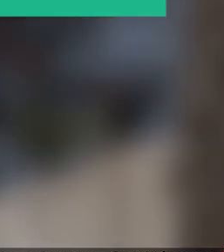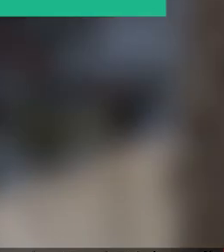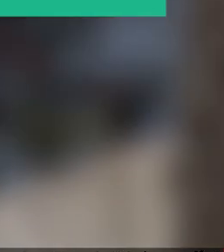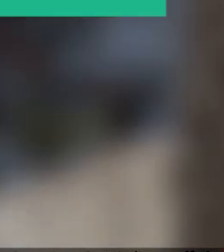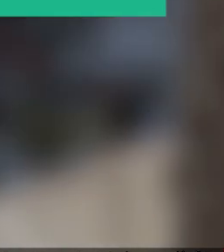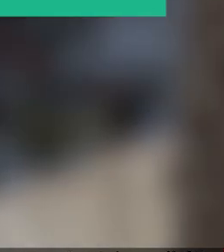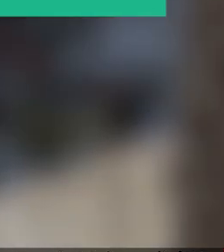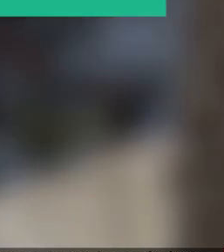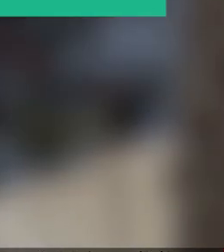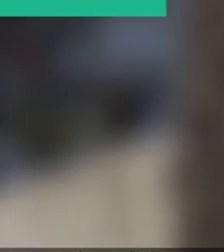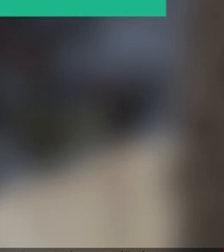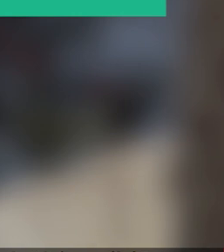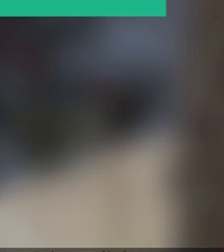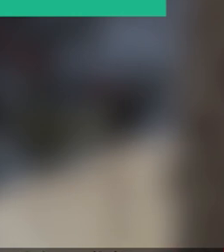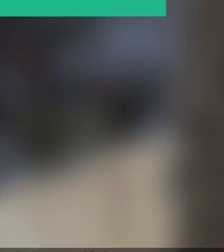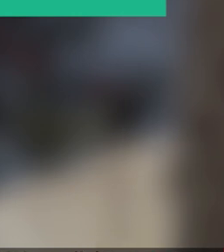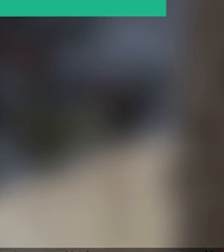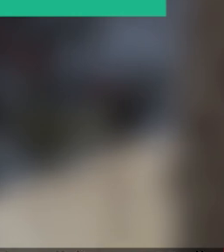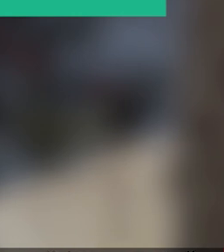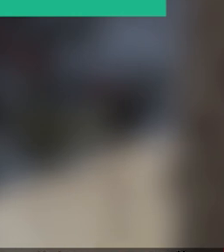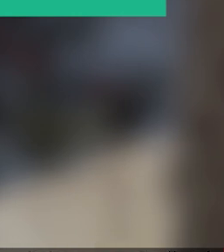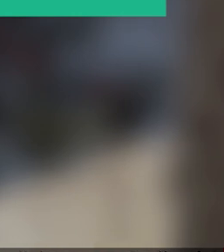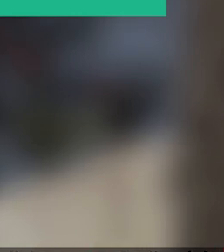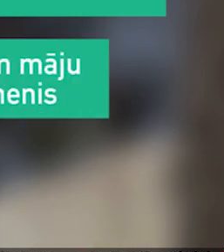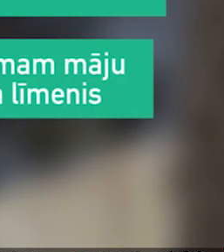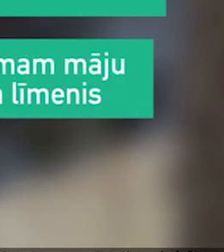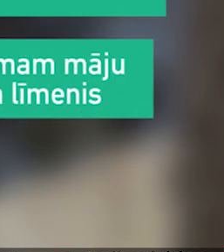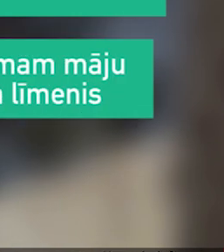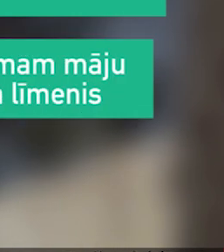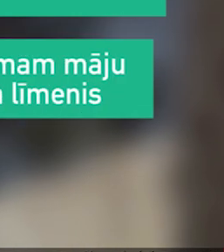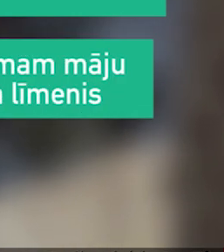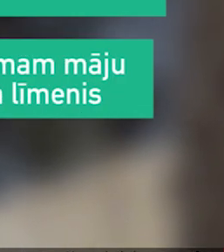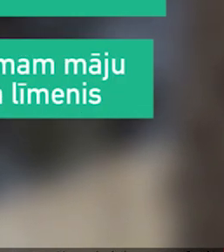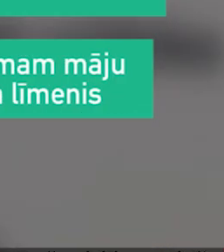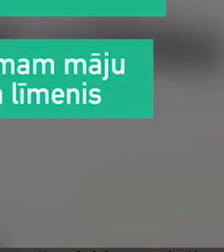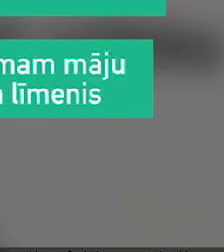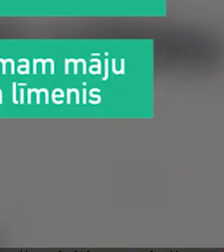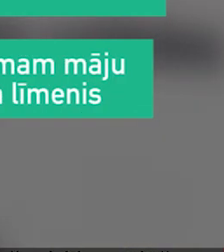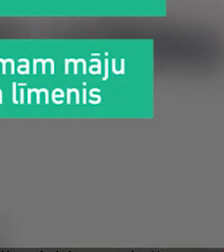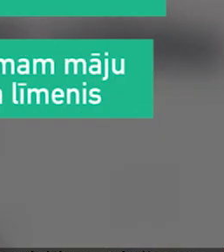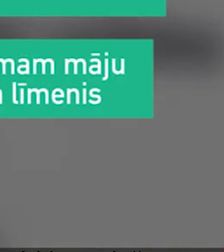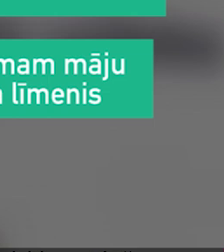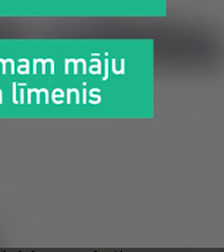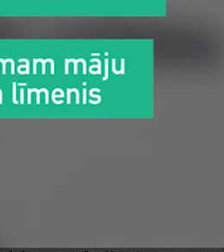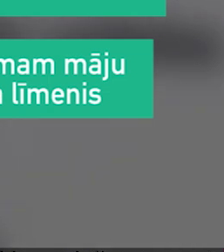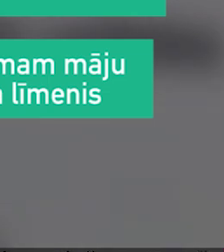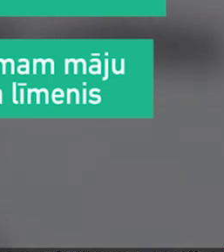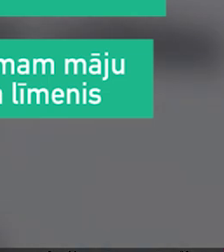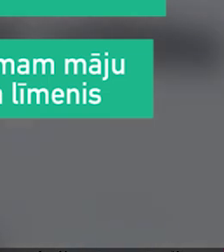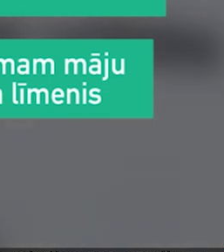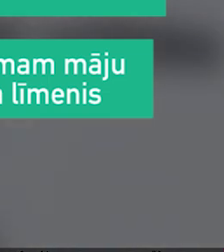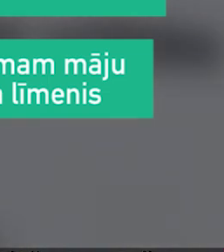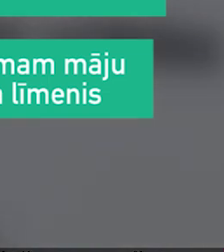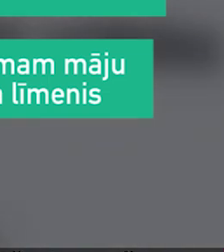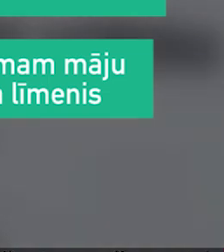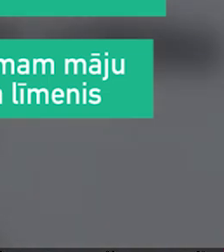iekavējās, jo ilgi nebija sakārtota tehniskā dokumentācija. Daugavpils pašvaldības pasūtītījās ekspertīzēs vairumam māju